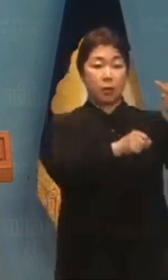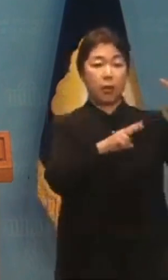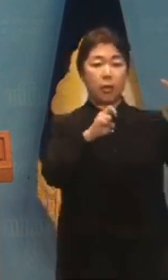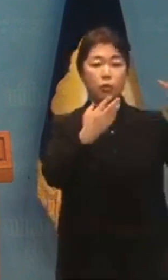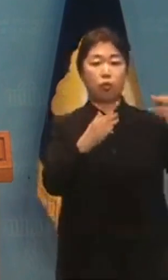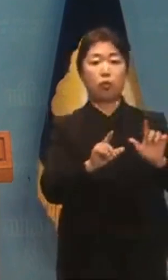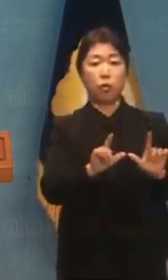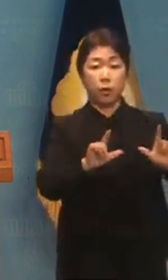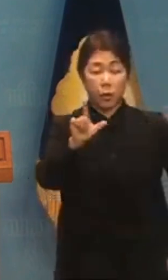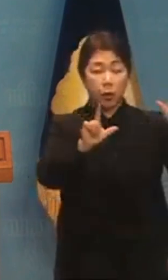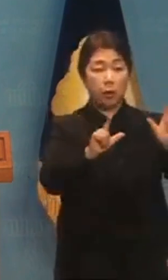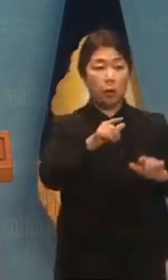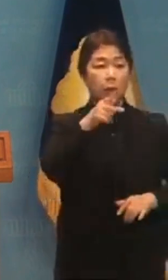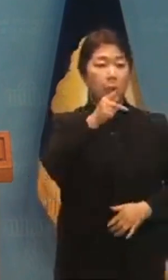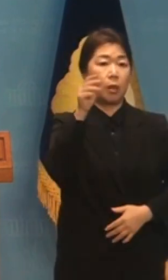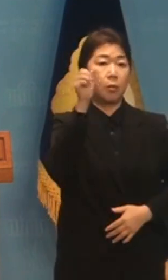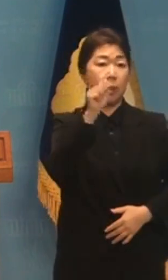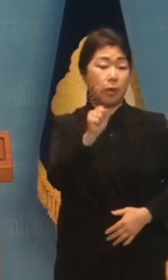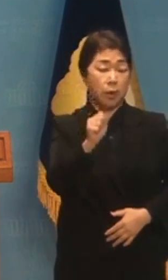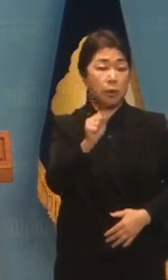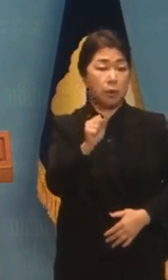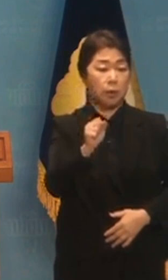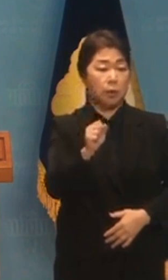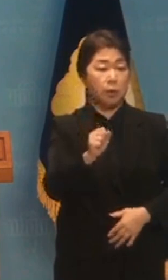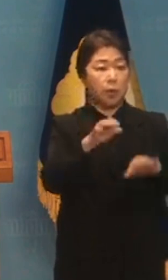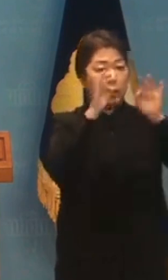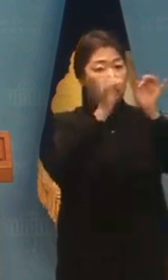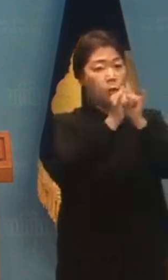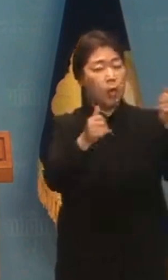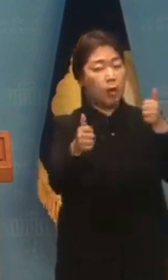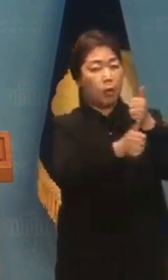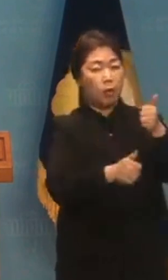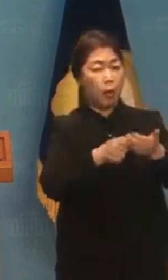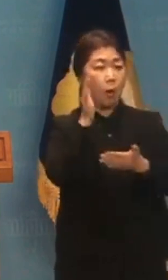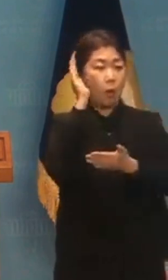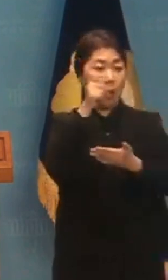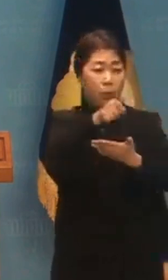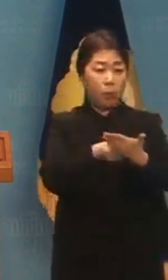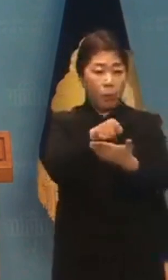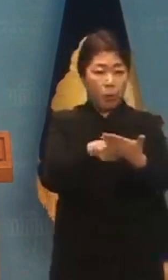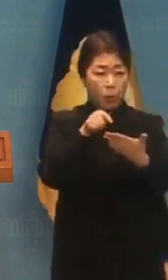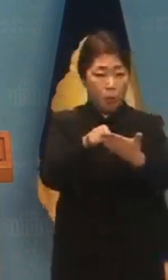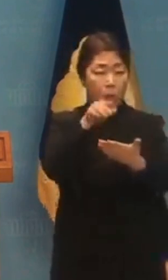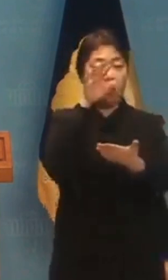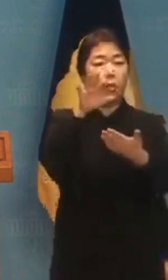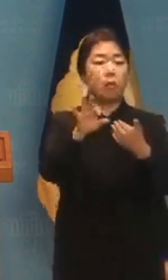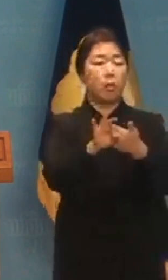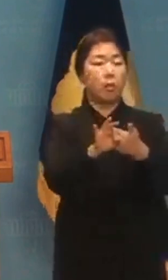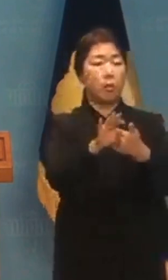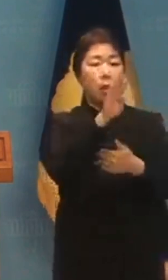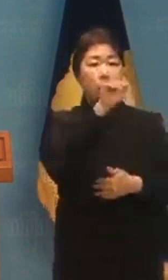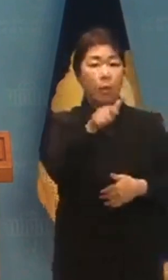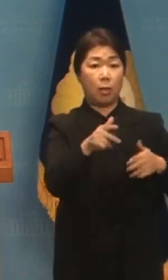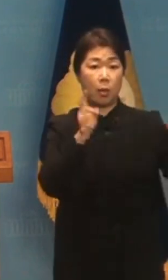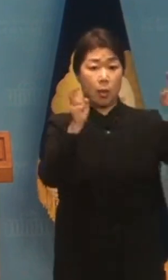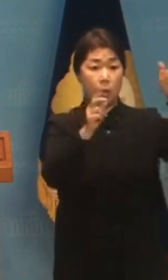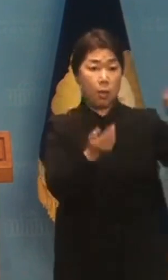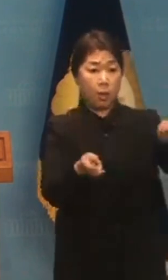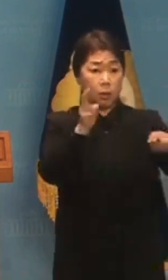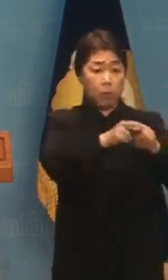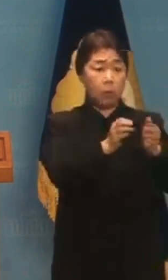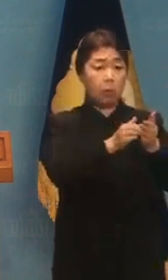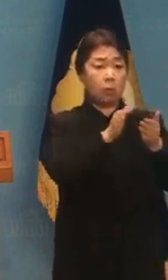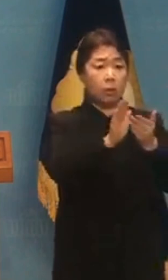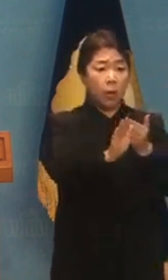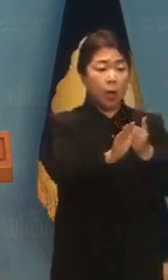한국국토정보공사 KBS 시청자위원회 회의록은 박민사장의 취임 이후 KBS가 어떻게